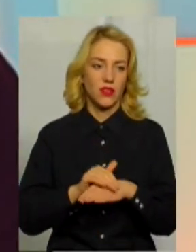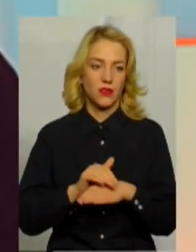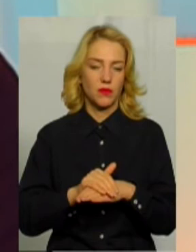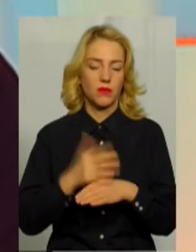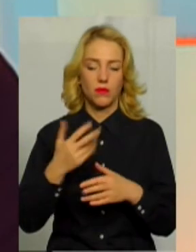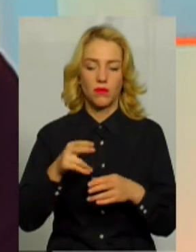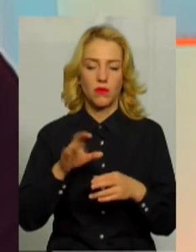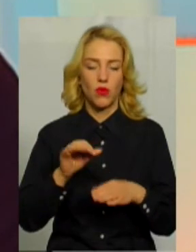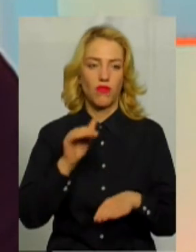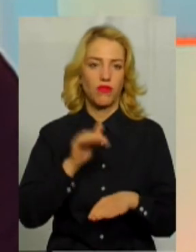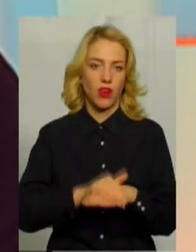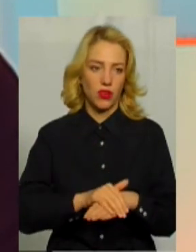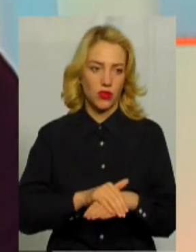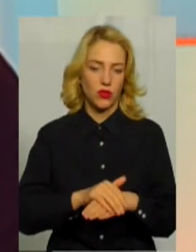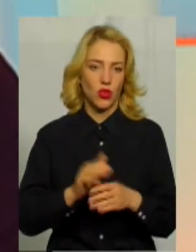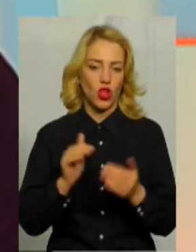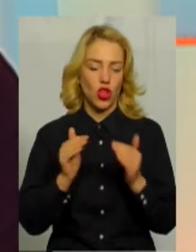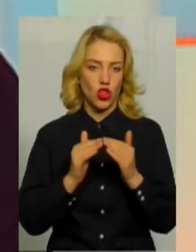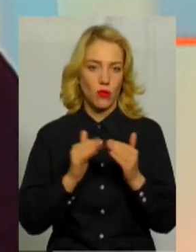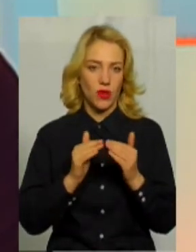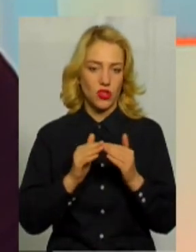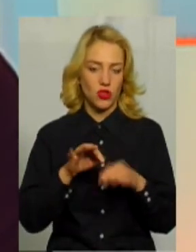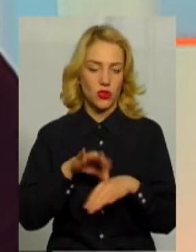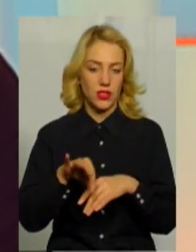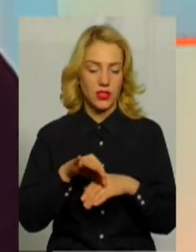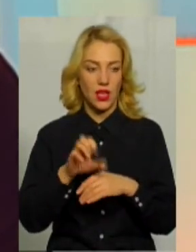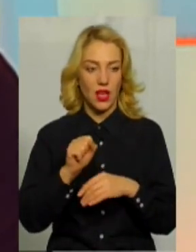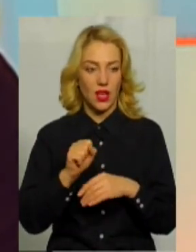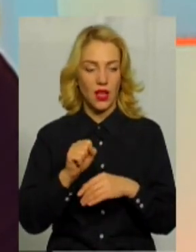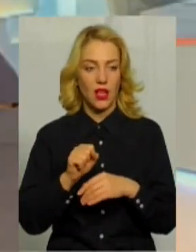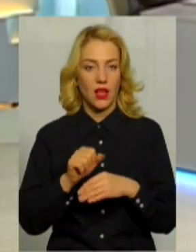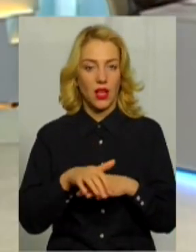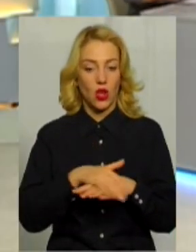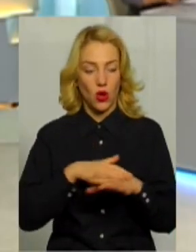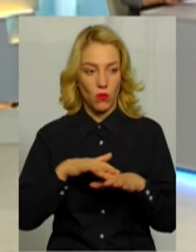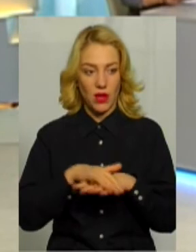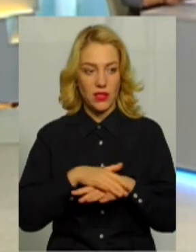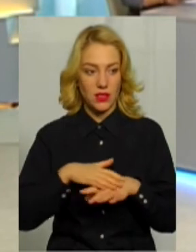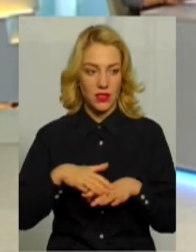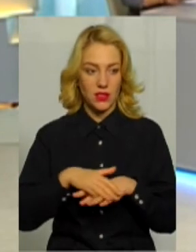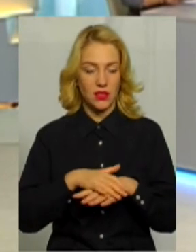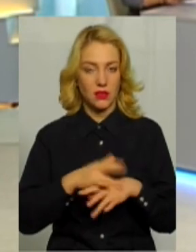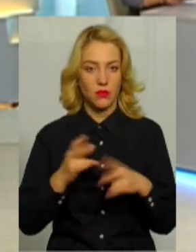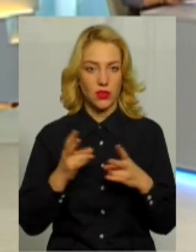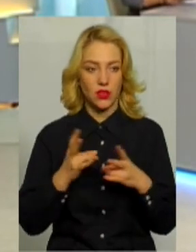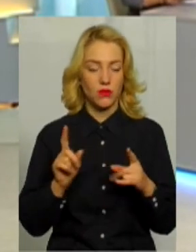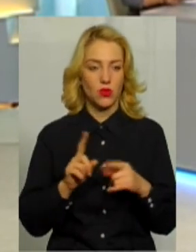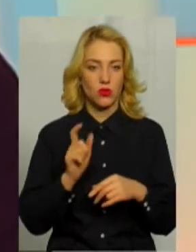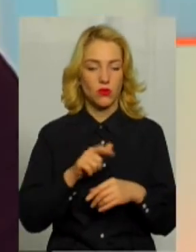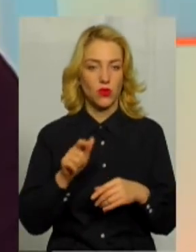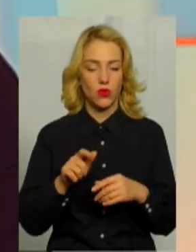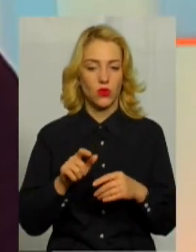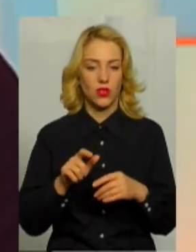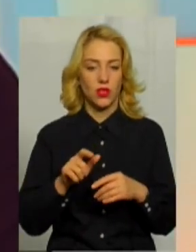самому факту вчинення домашнього насилля. А ось... Громадськість. Громадськість, так. Потрібно, щоб люди